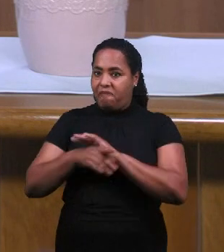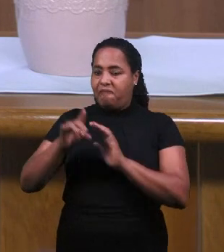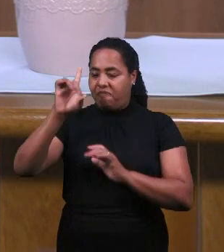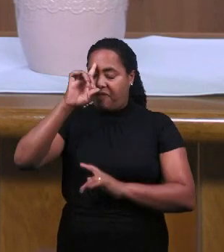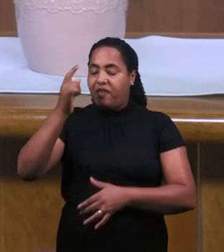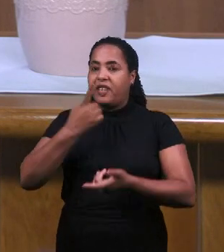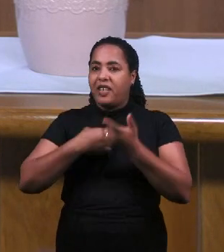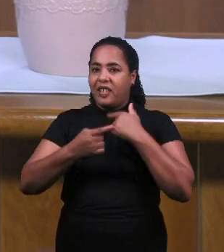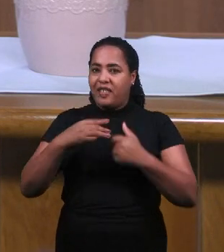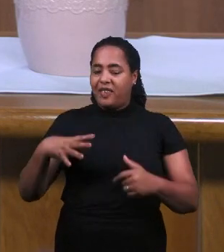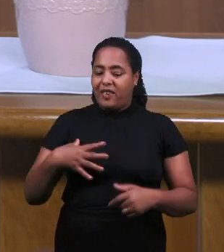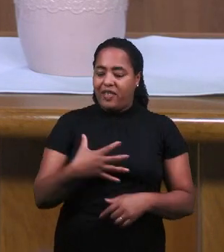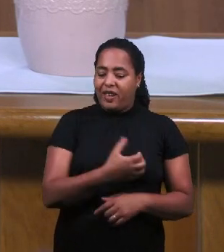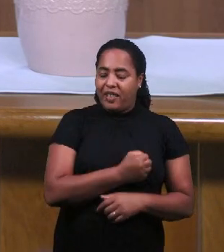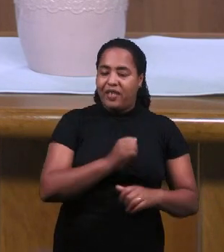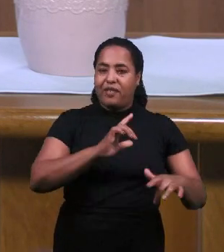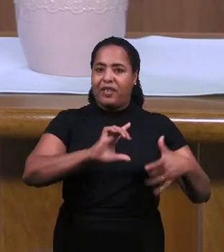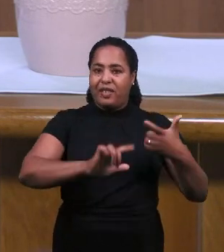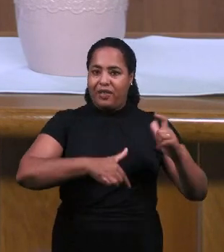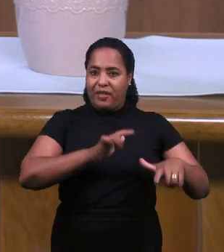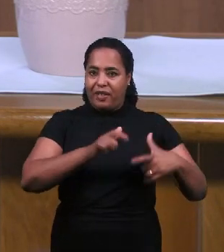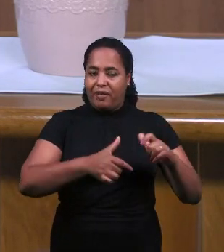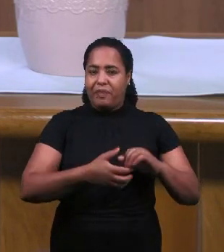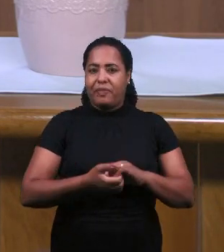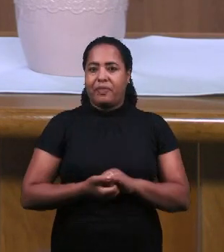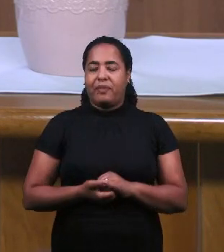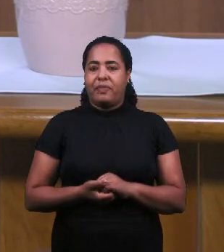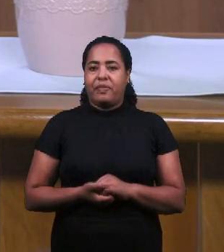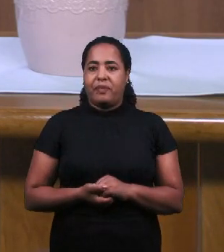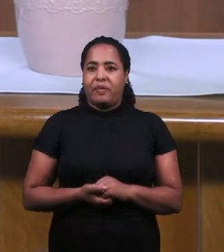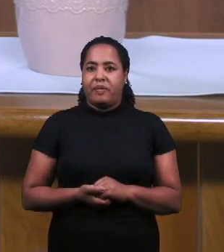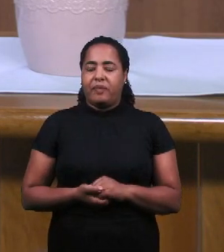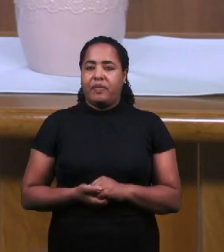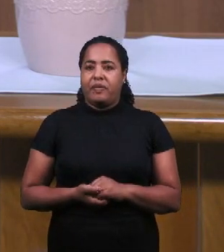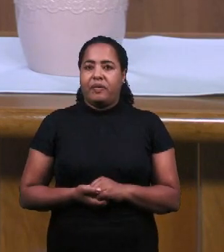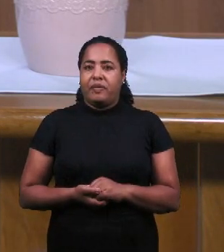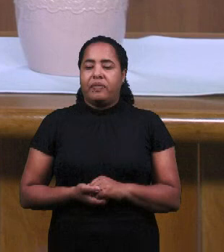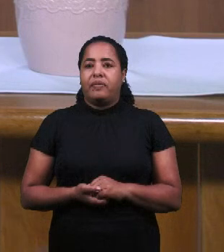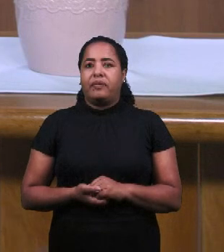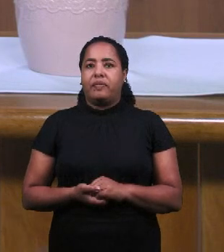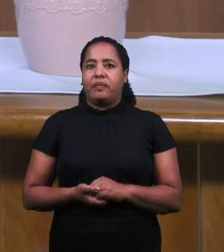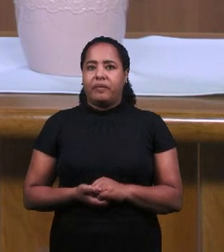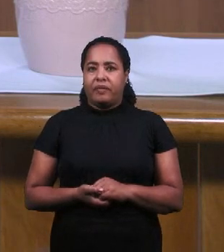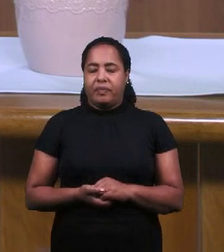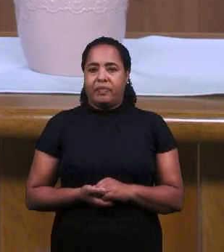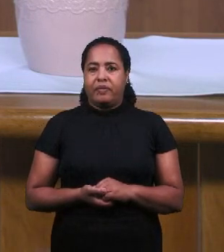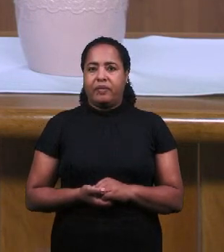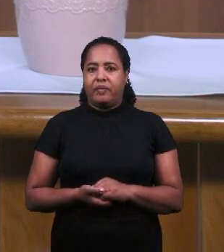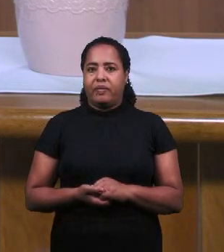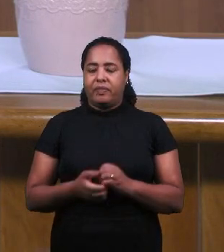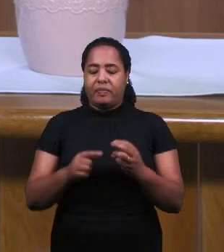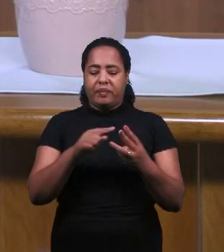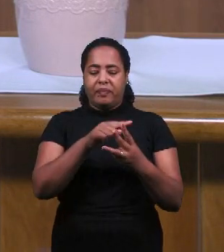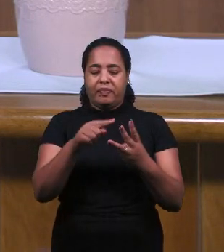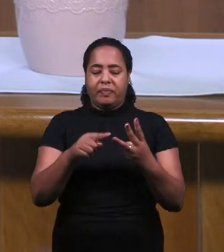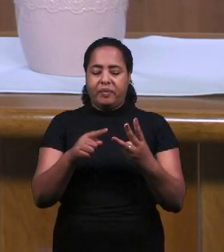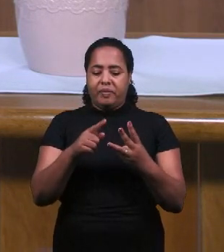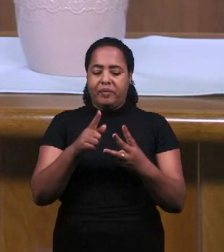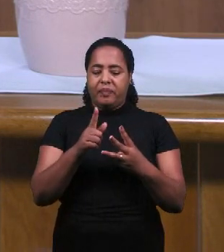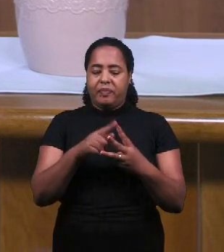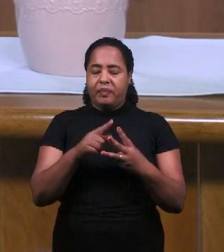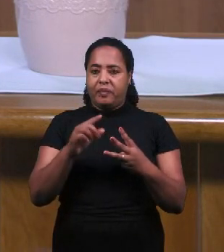Принадлежат Ему Он Желает Спасения Для Людей Как Он Желал Спасения Для Израиля И Так